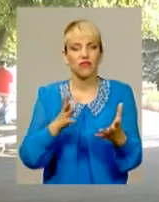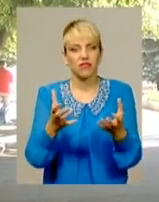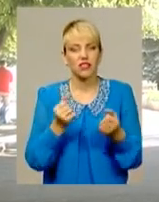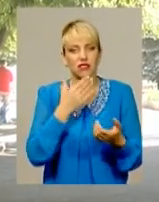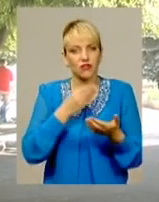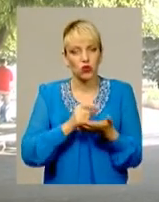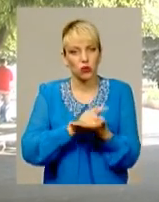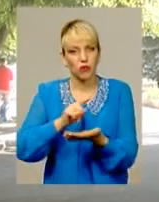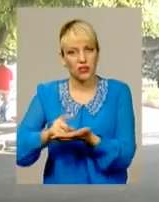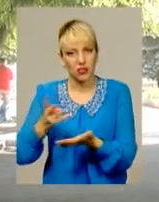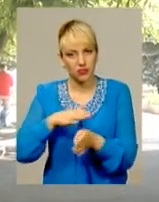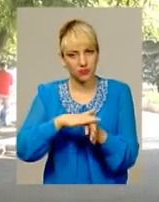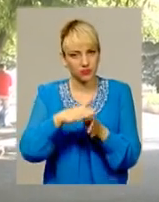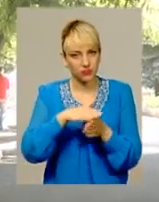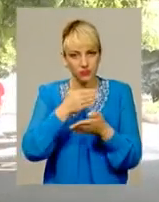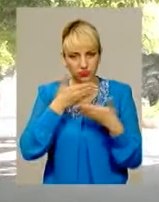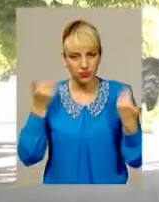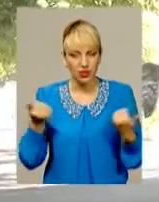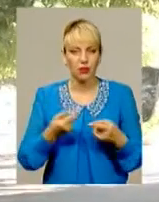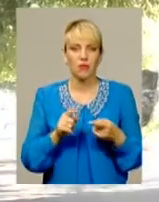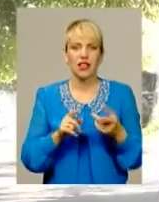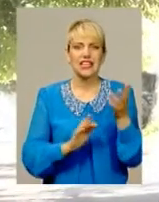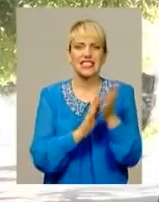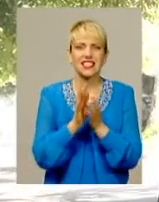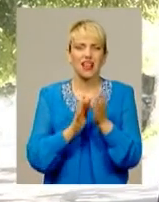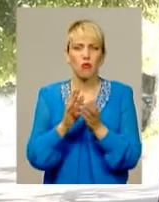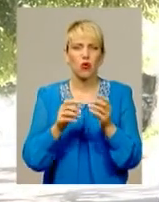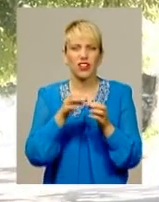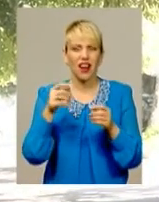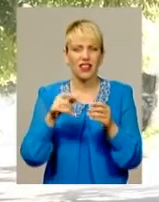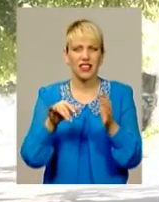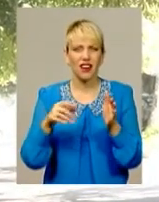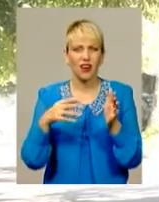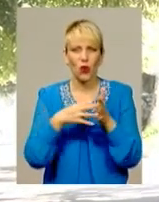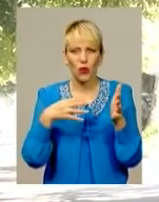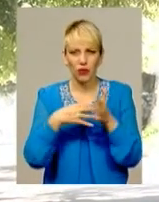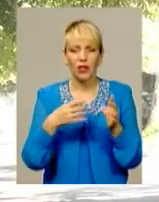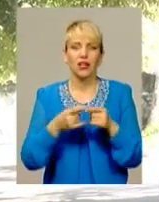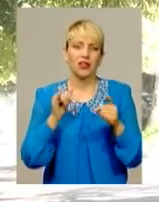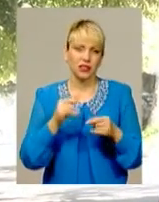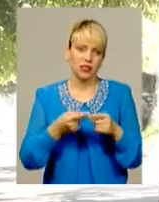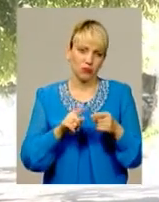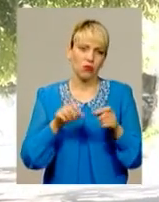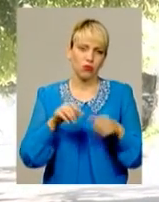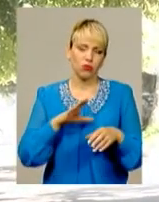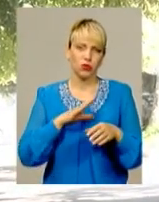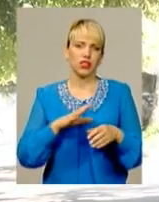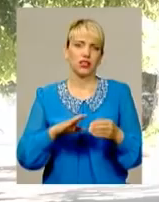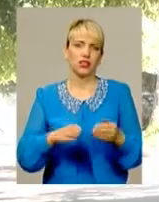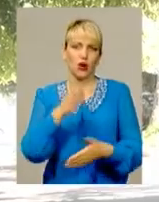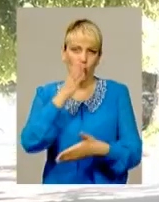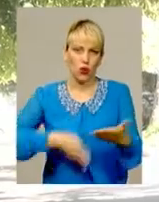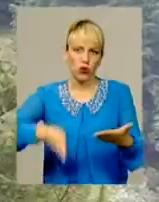екологічне забруднення земельної ділянки, забур'янення, тому подібне. В таких випадках готовий оренди земельної ділянки може бути розірваний в односторонньому порядку,